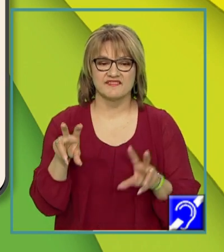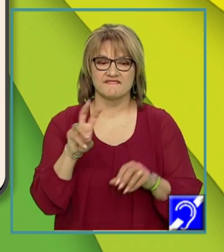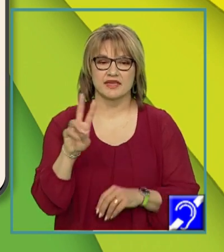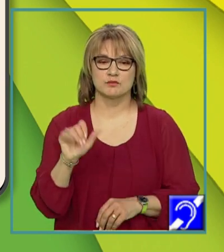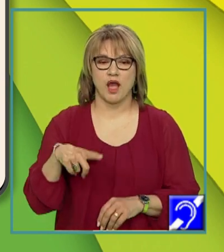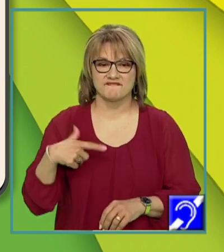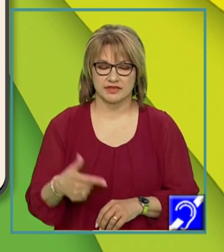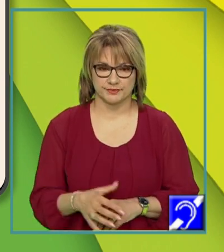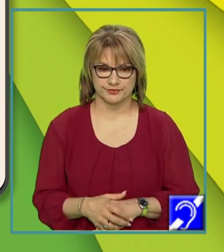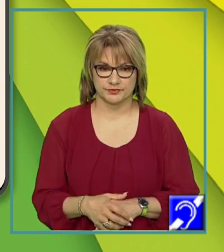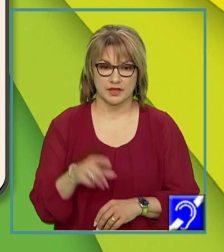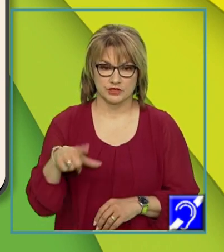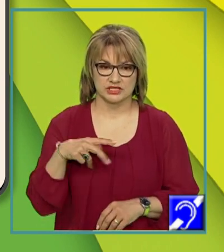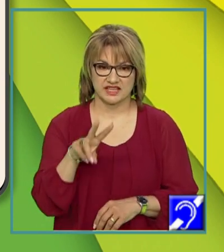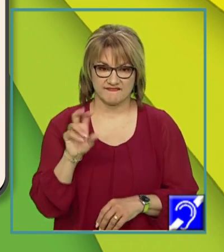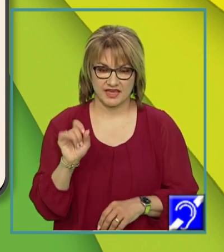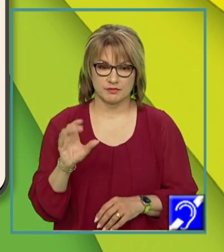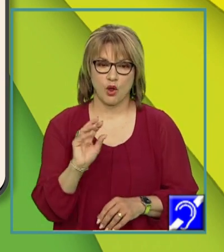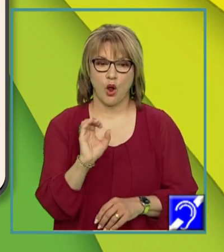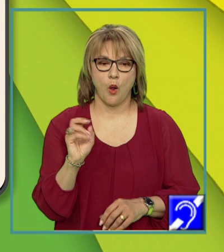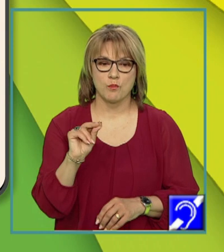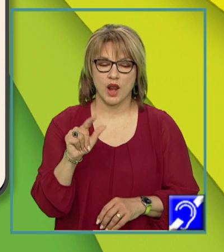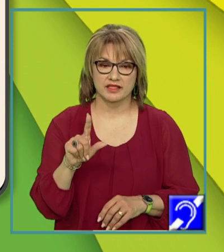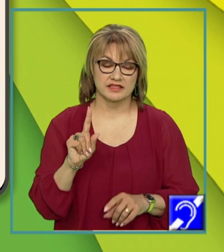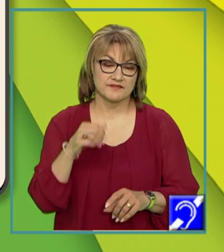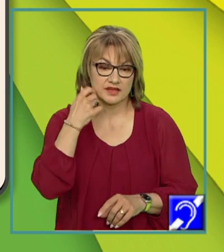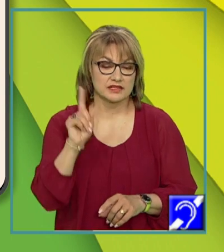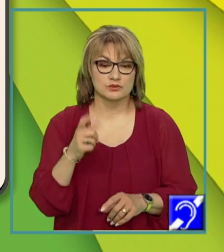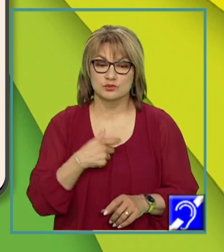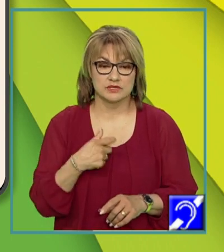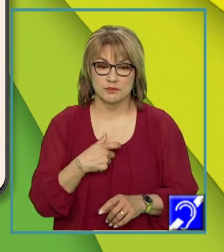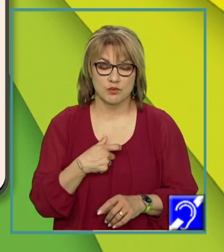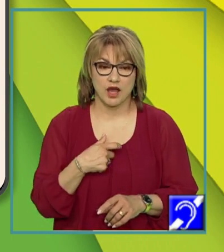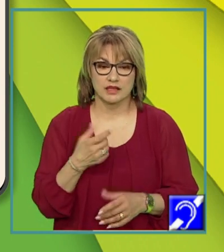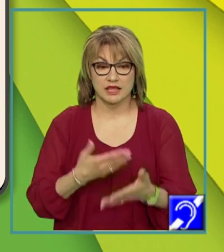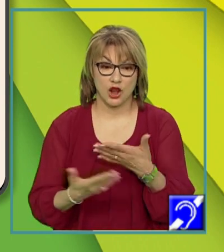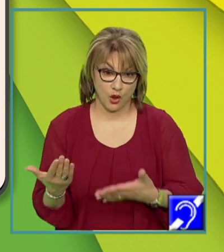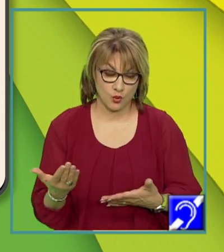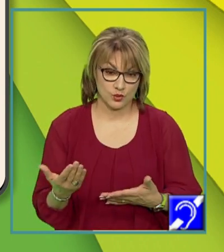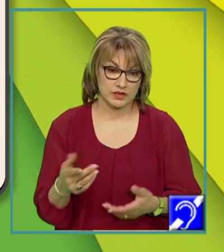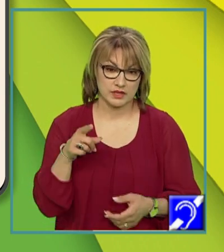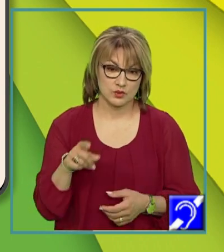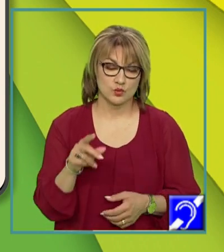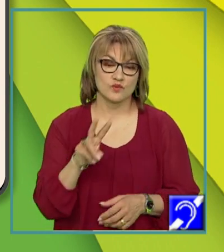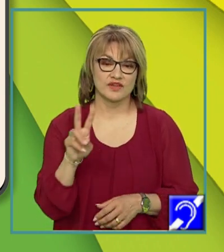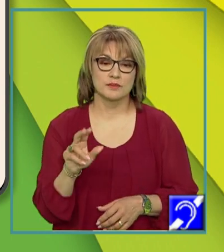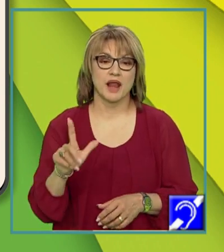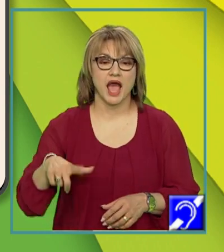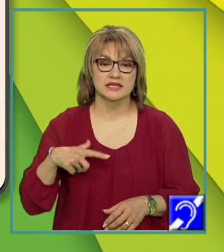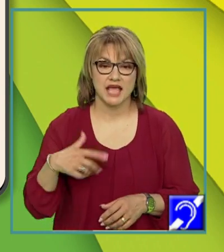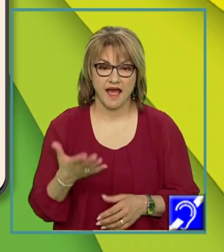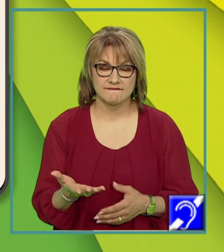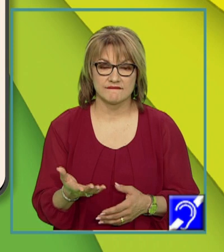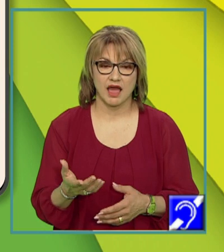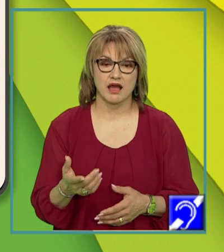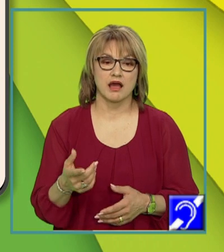Acesta este verb copulativ când nu se poate înlocui evident cu vebele a se afla, a exista,